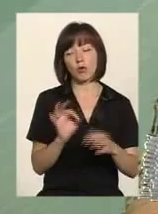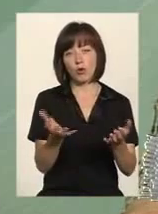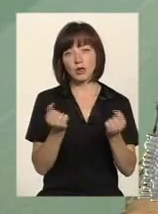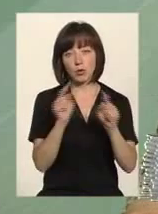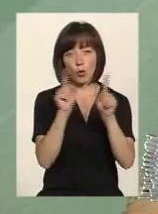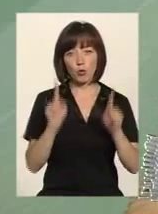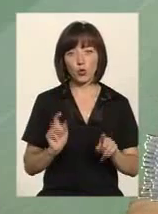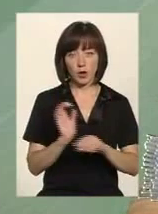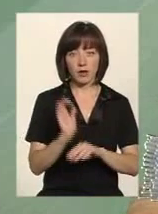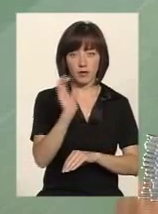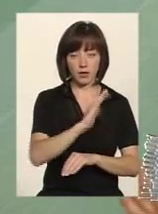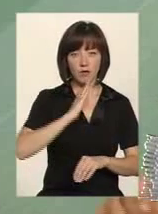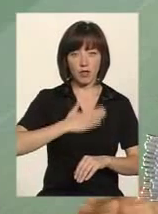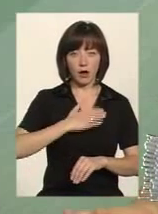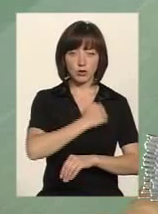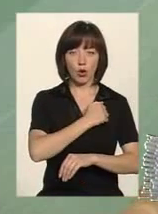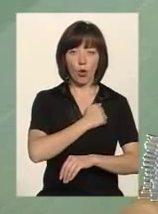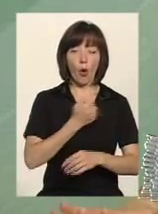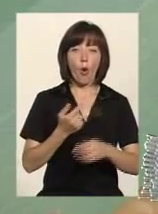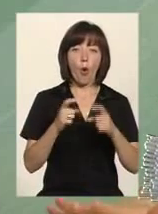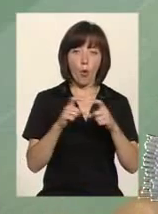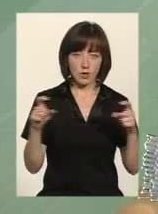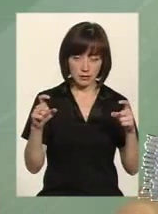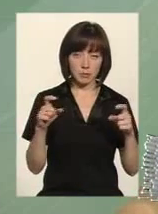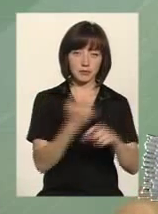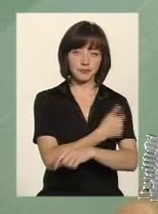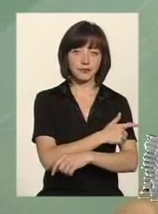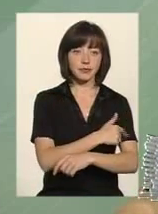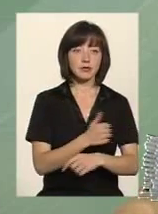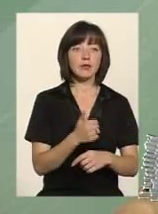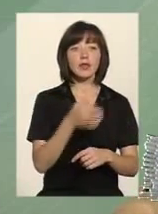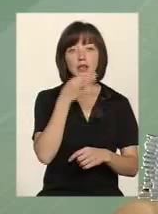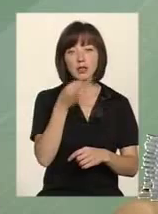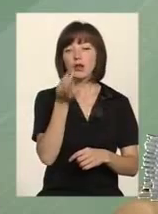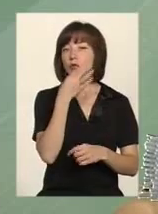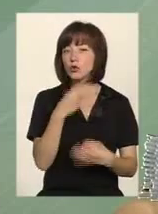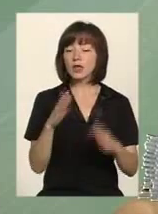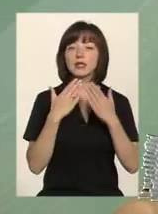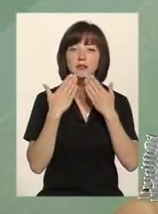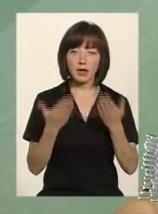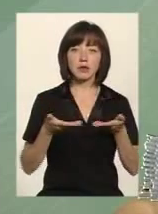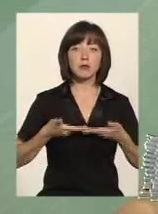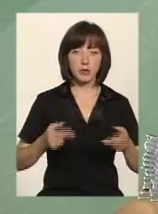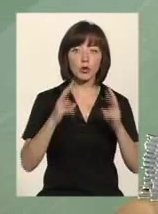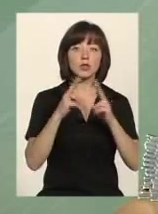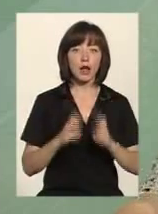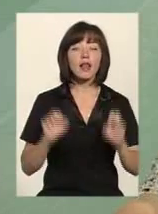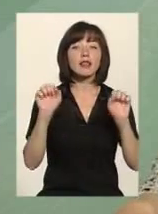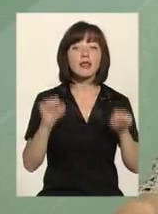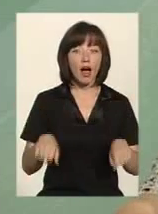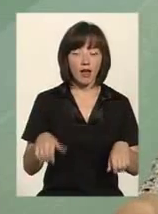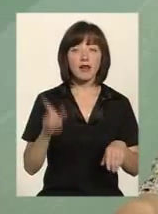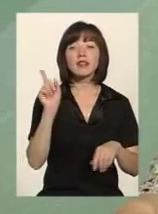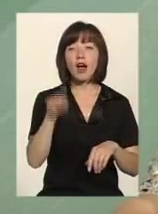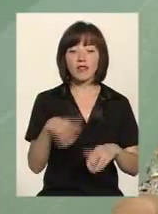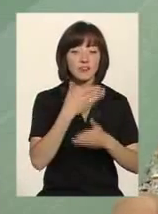путівки, яка в наш госпіталь. Я ще хочу так зараз зауважити, що будь-які звернення ми розглядаємо, навіть за відсутністю